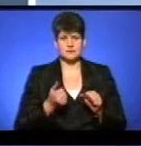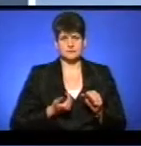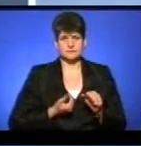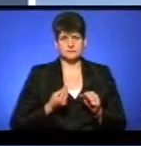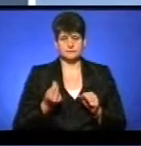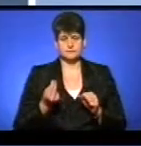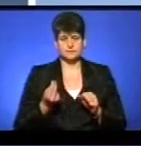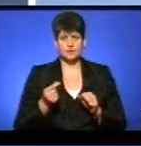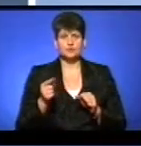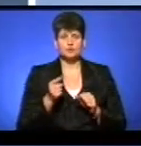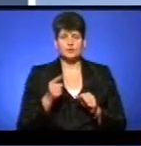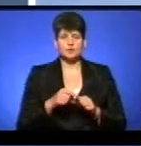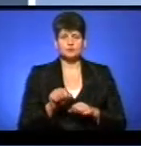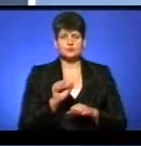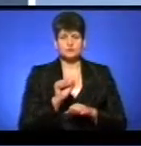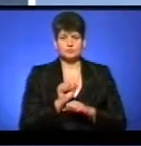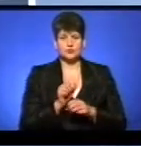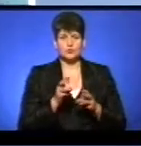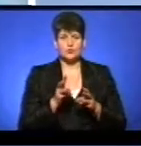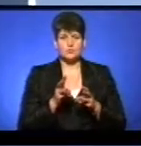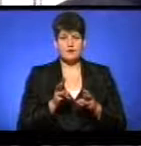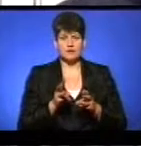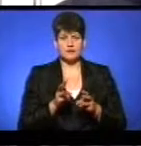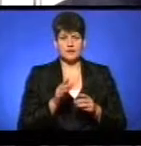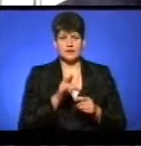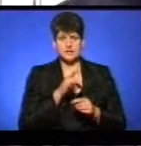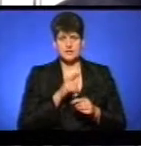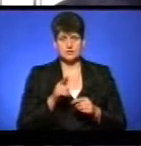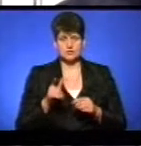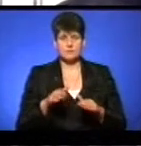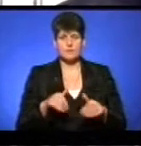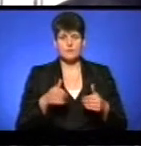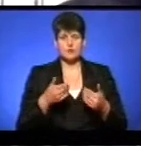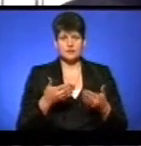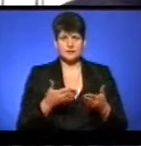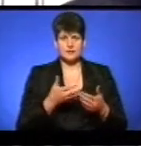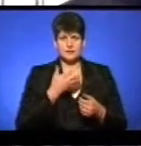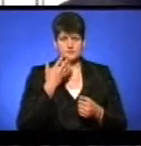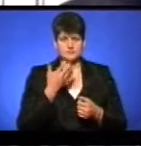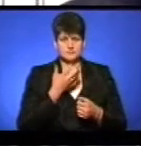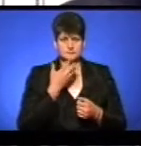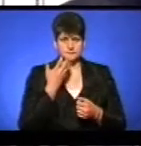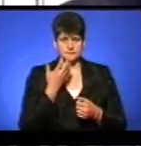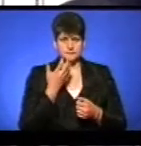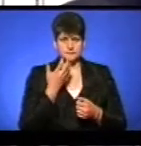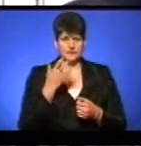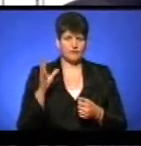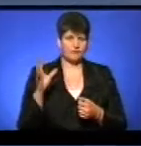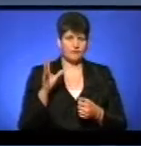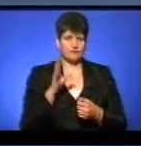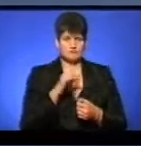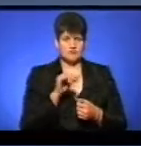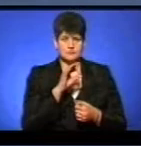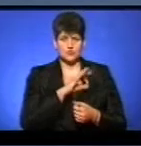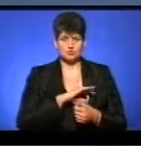У Тернополі призупинили опалювальний сезон. Ми подавали теплу носію всім споживачам.